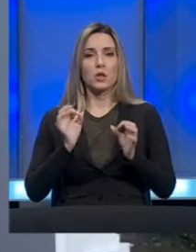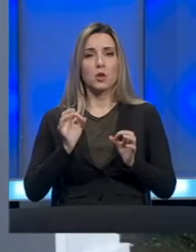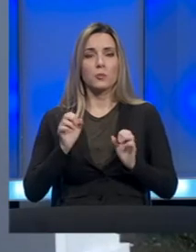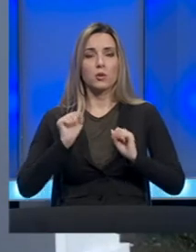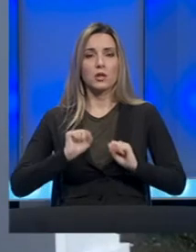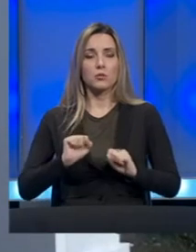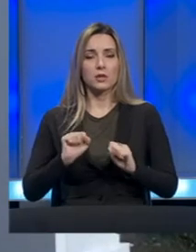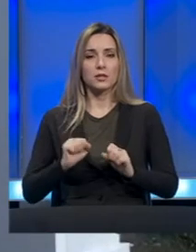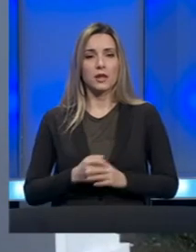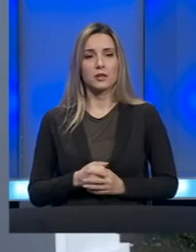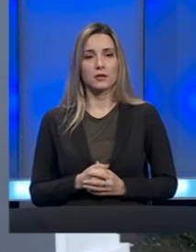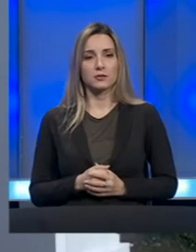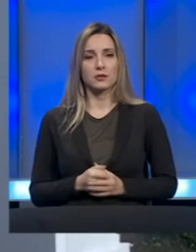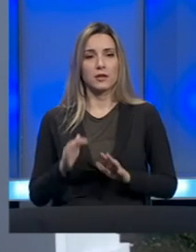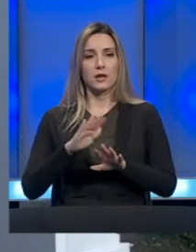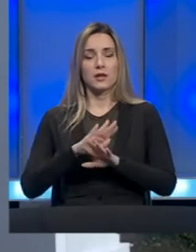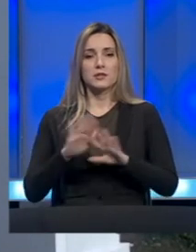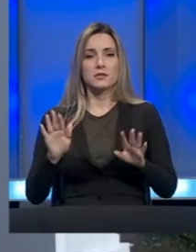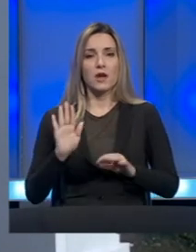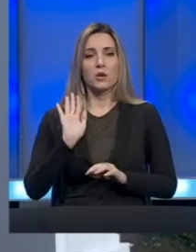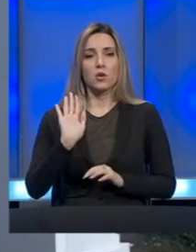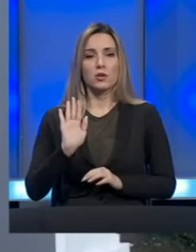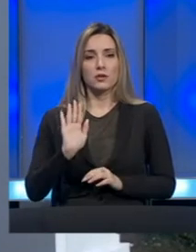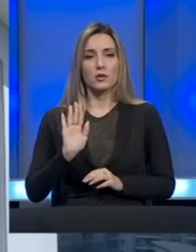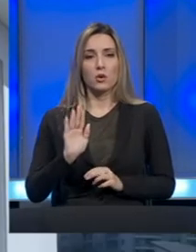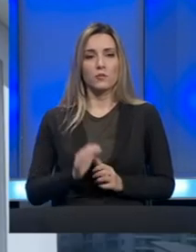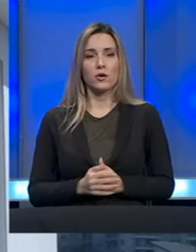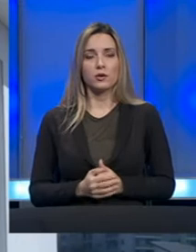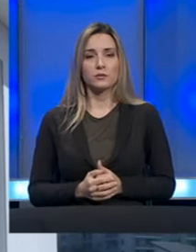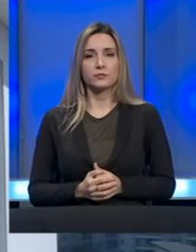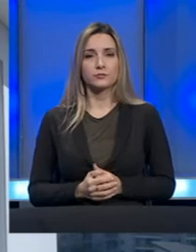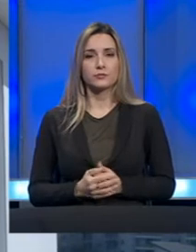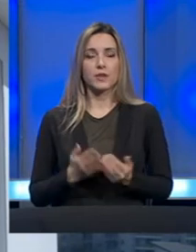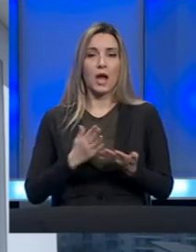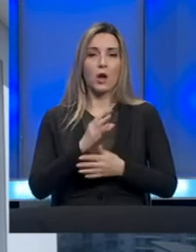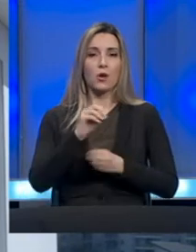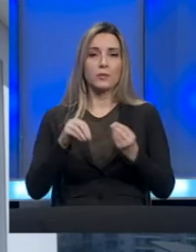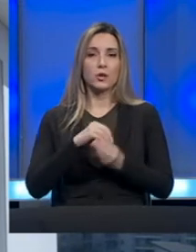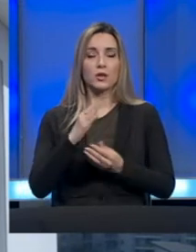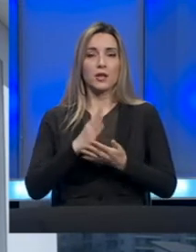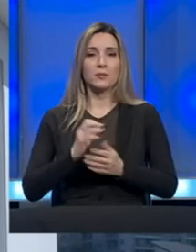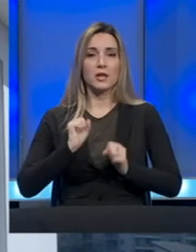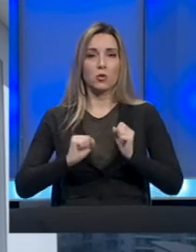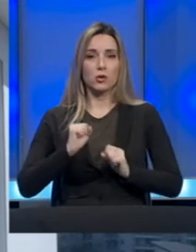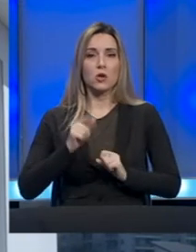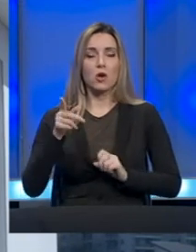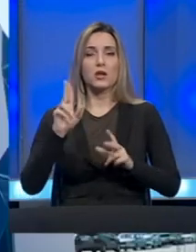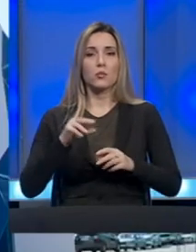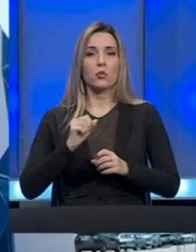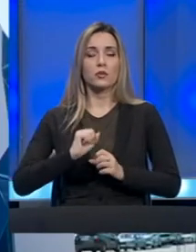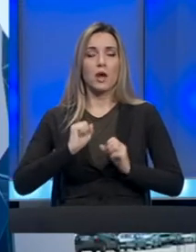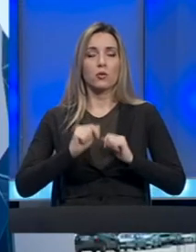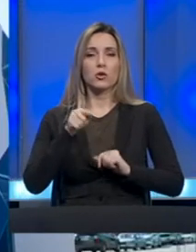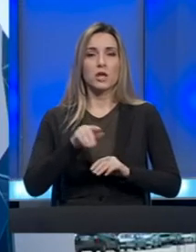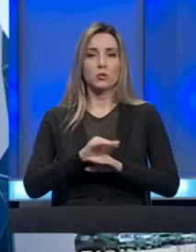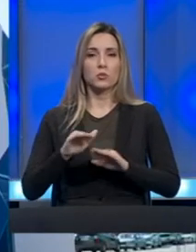imuniteta. Svako njihovo, ako bi roditelji bili ugroženi, oni mogu da ugrože i tu